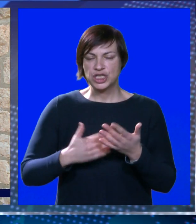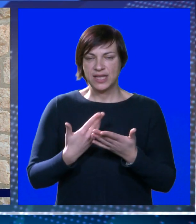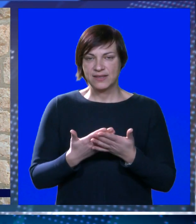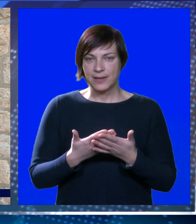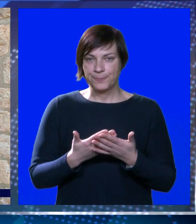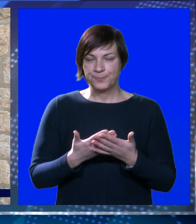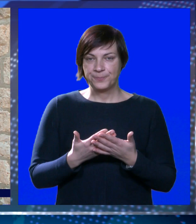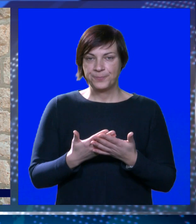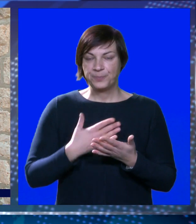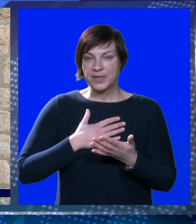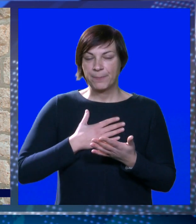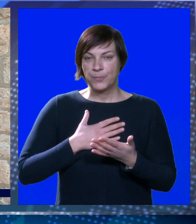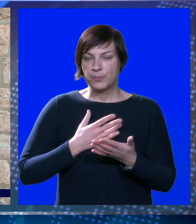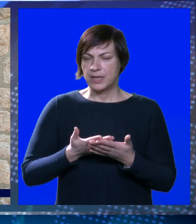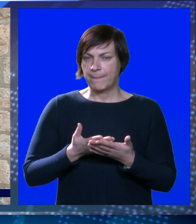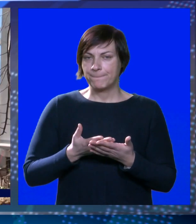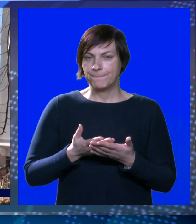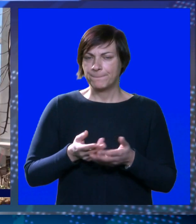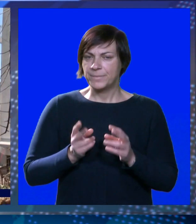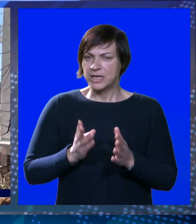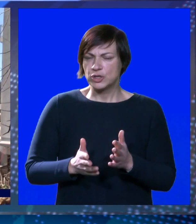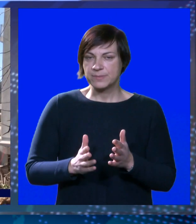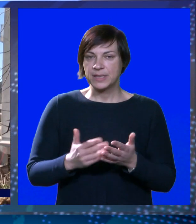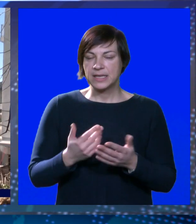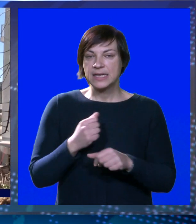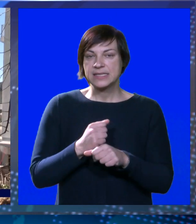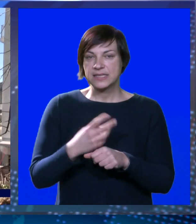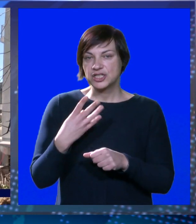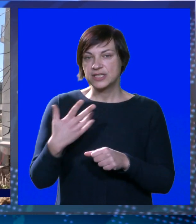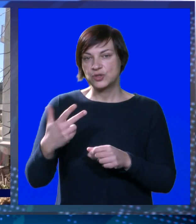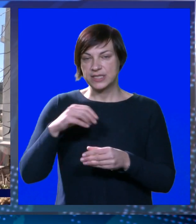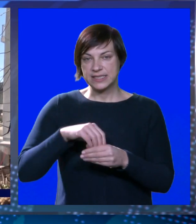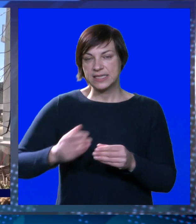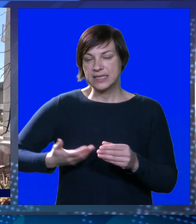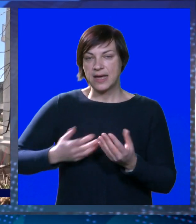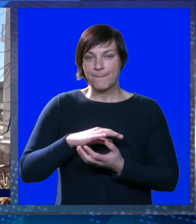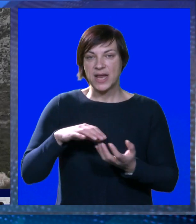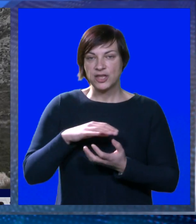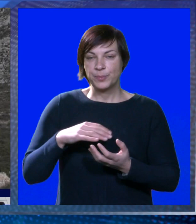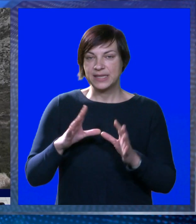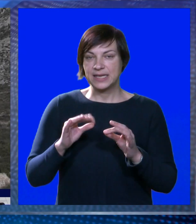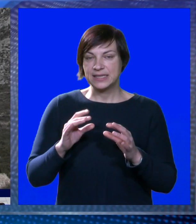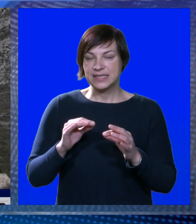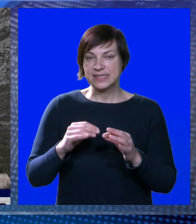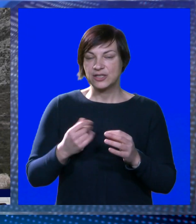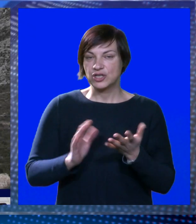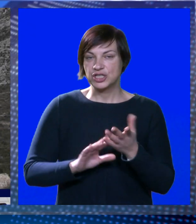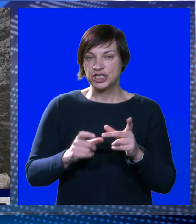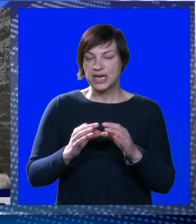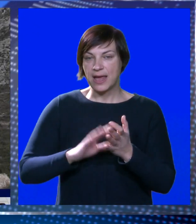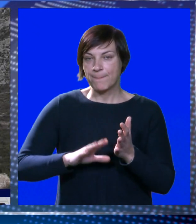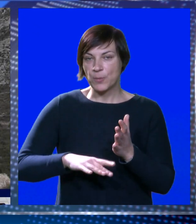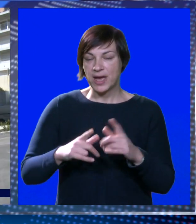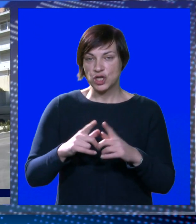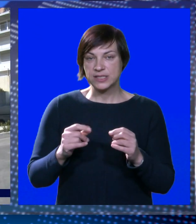produženi i po meni pre Rigoroza. Izgrađena su 43 stana za mlade obitelji, to je za desetogodišnji najam po